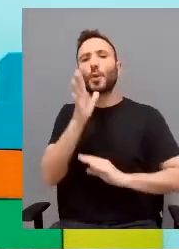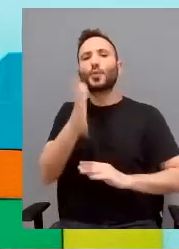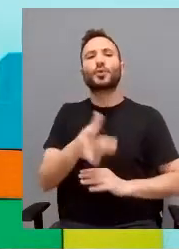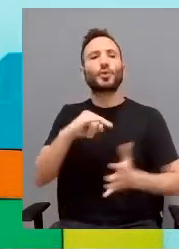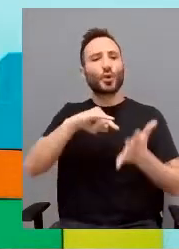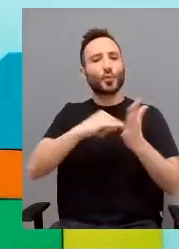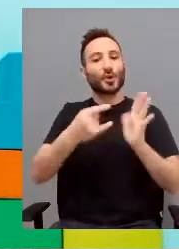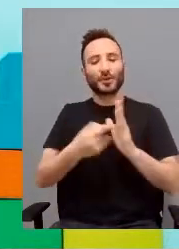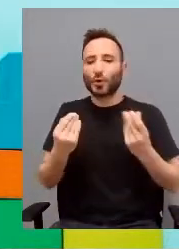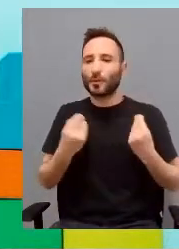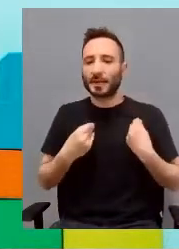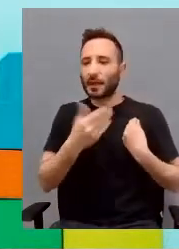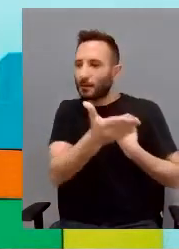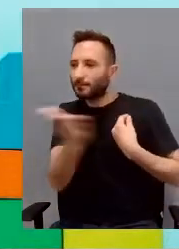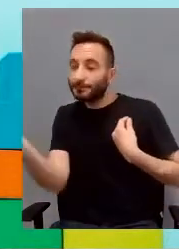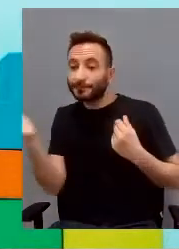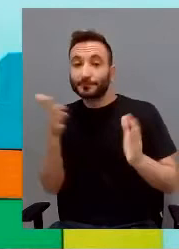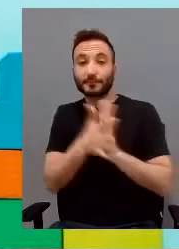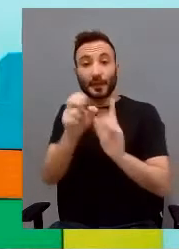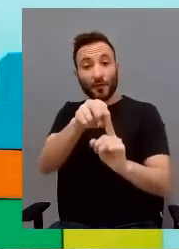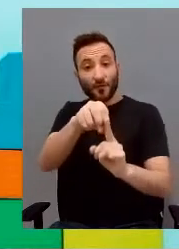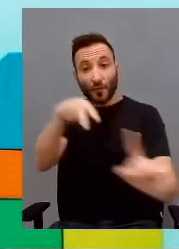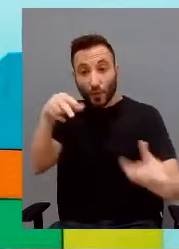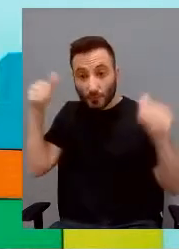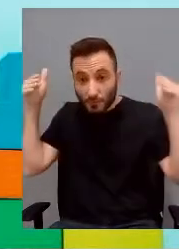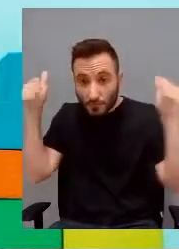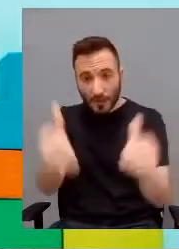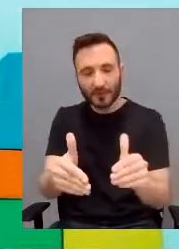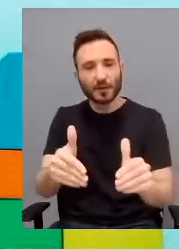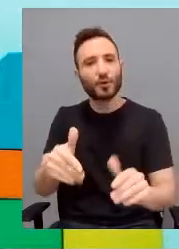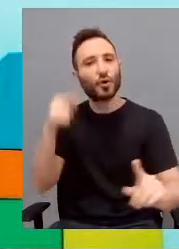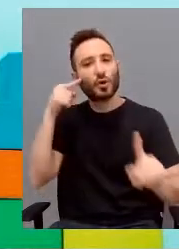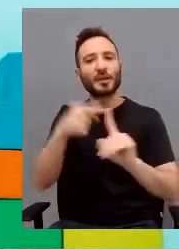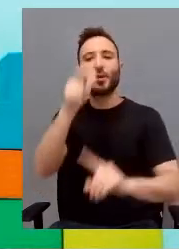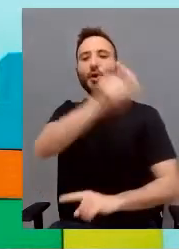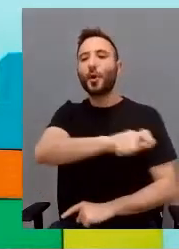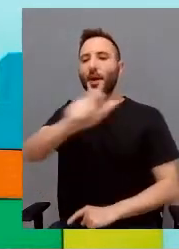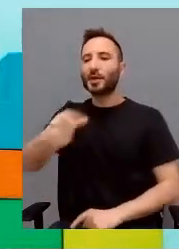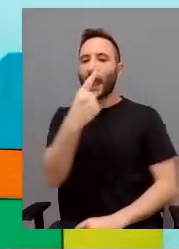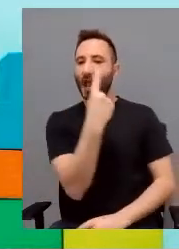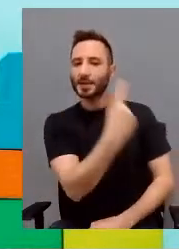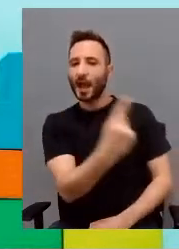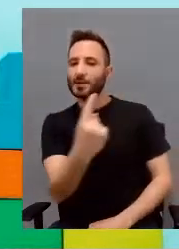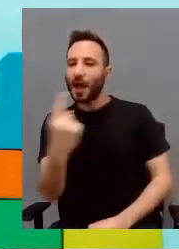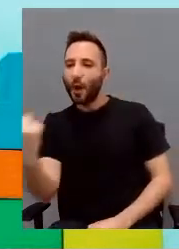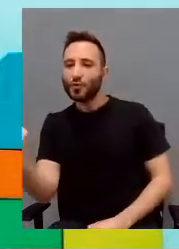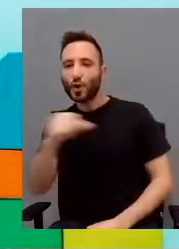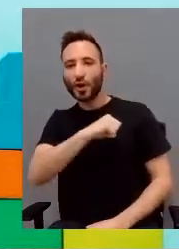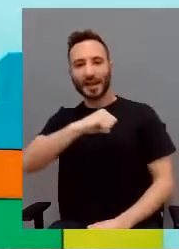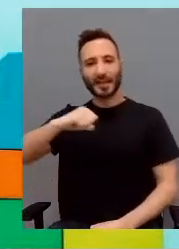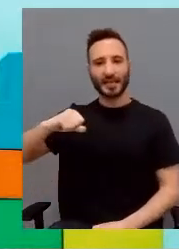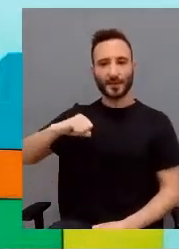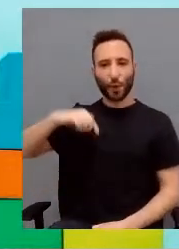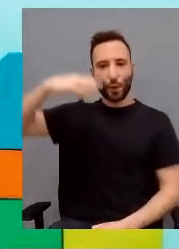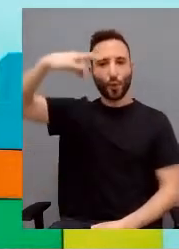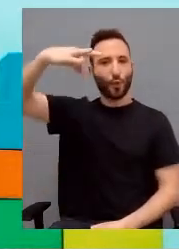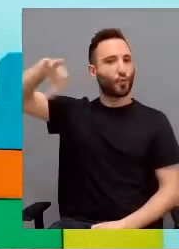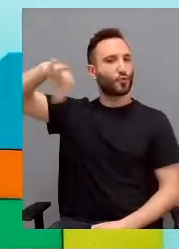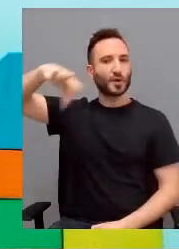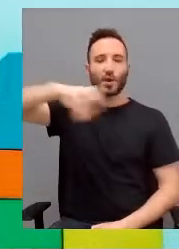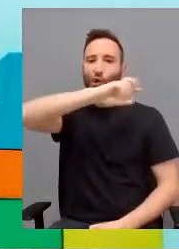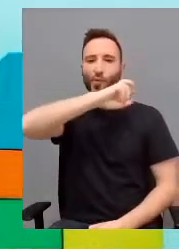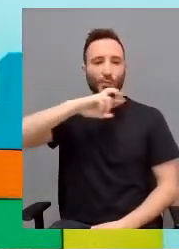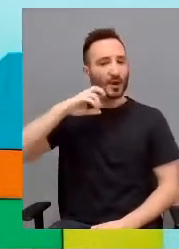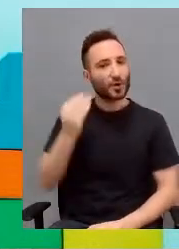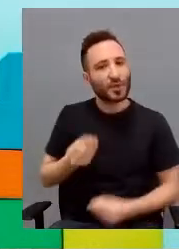vita, quindi è il focus principale di dare valore a cada persona come individuo unico considerando